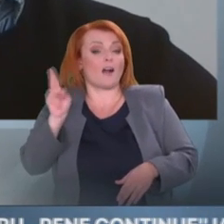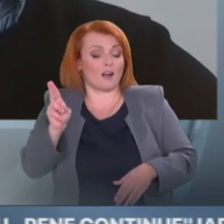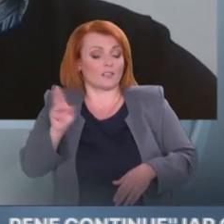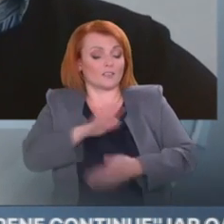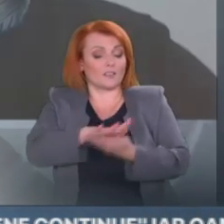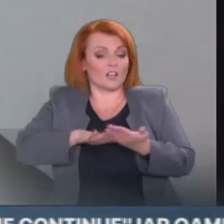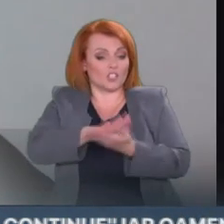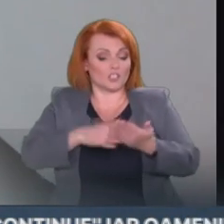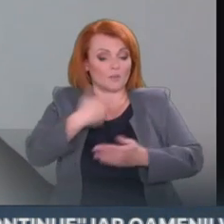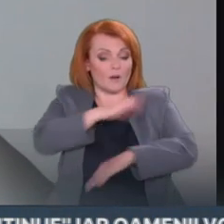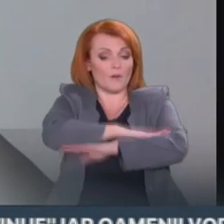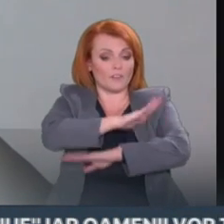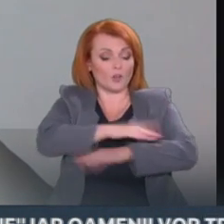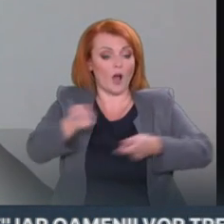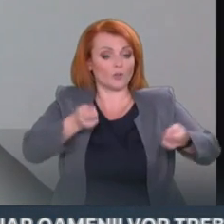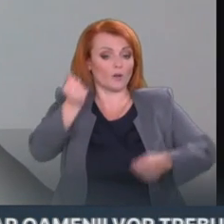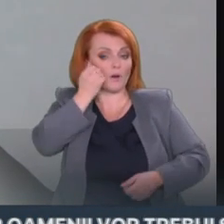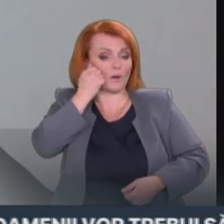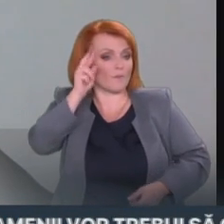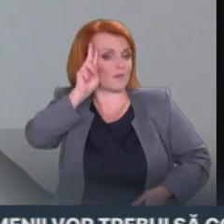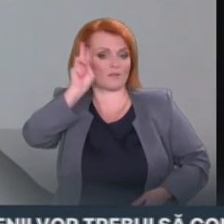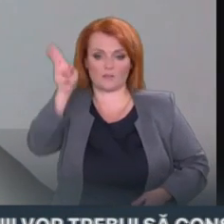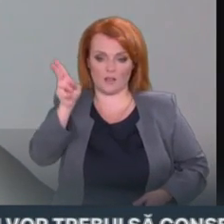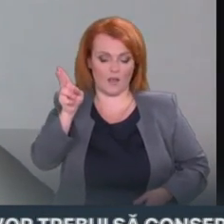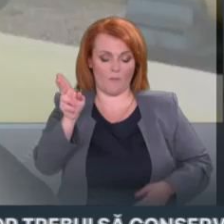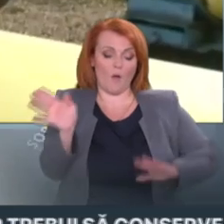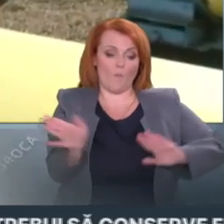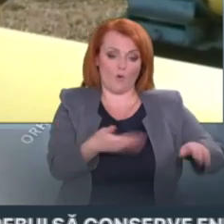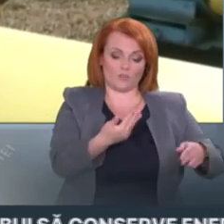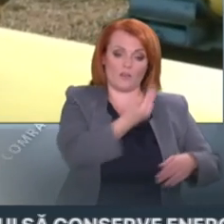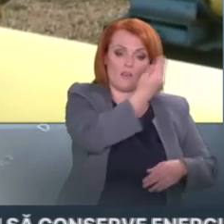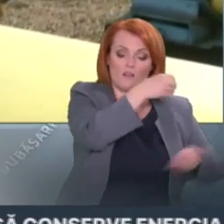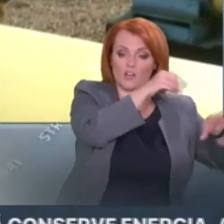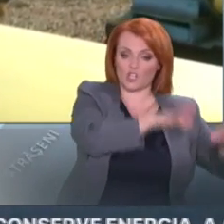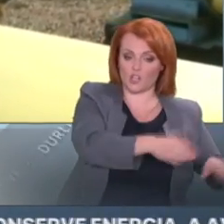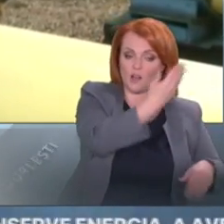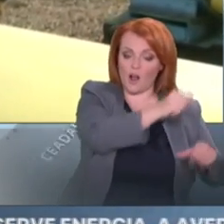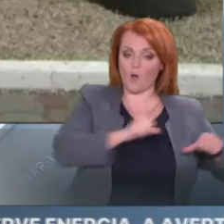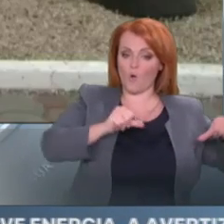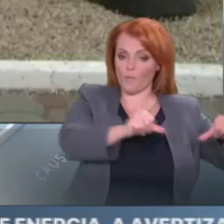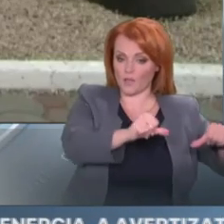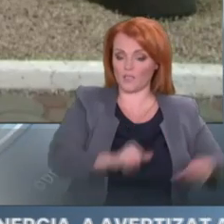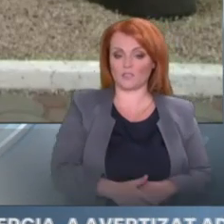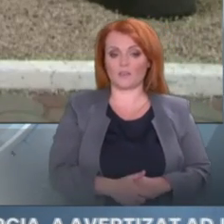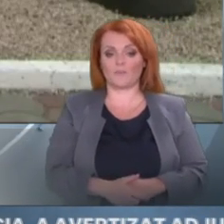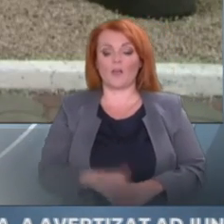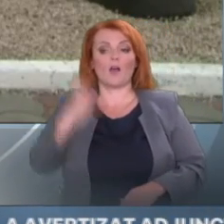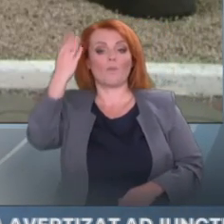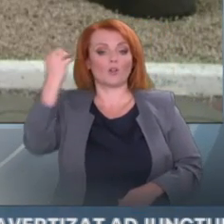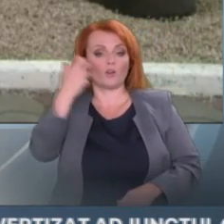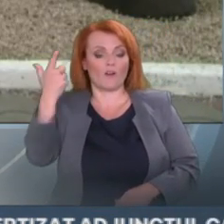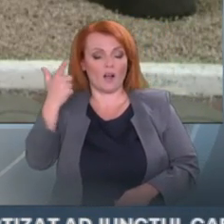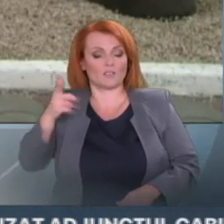poate care va fi reacția Moldova-Gaz. Cred că faptul că Moldova-Gaz este pus în